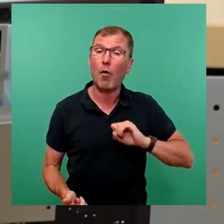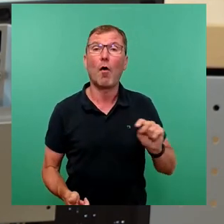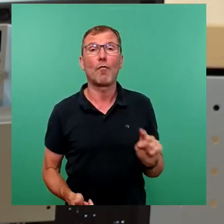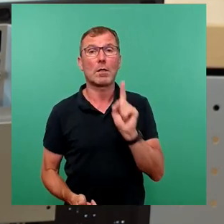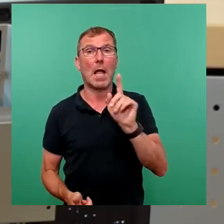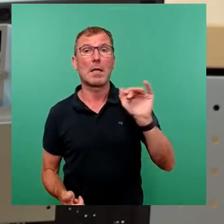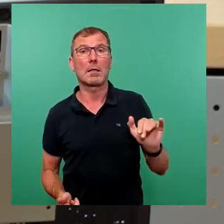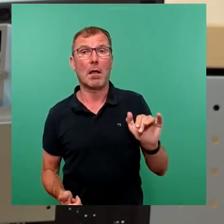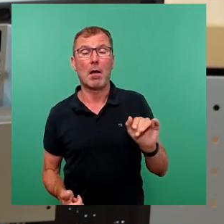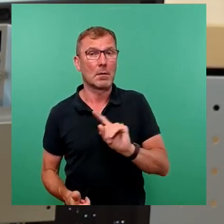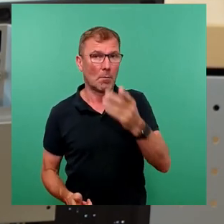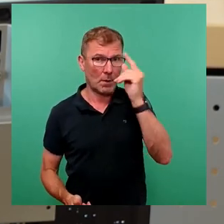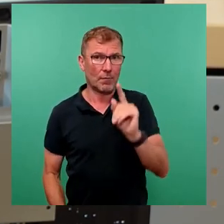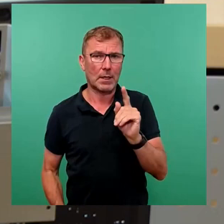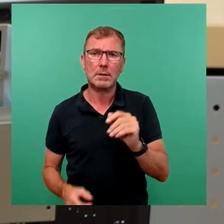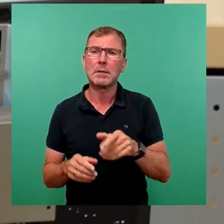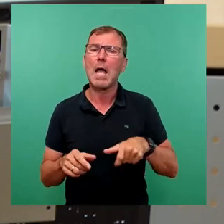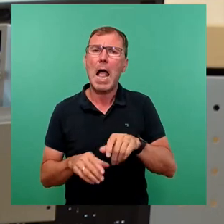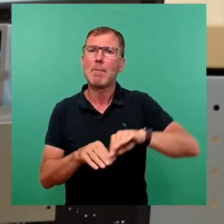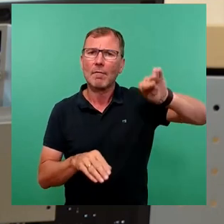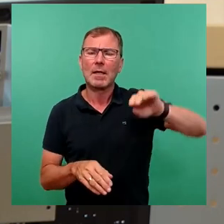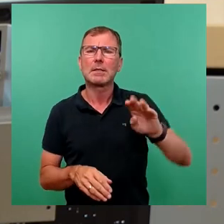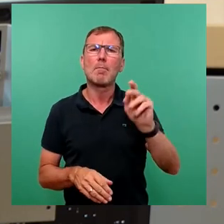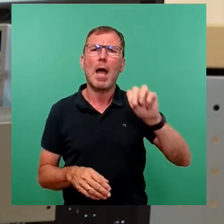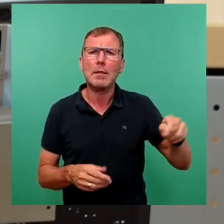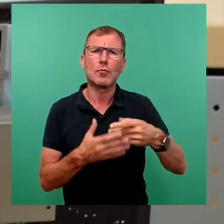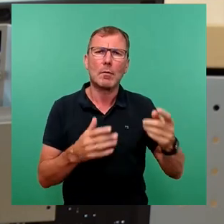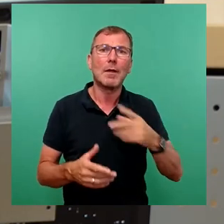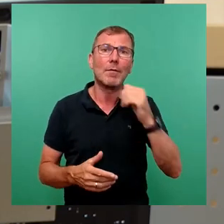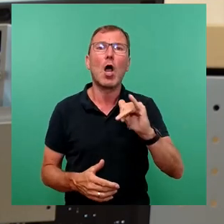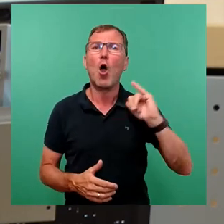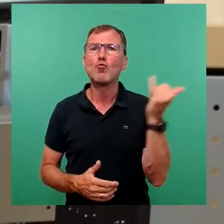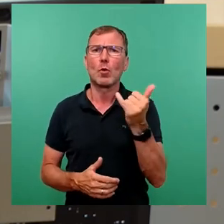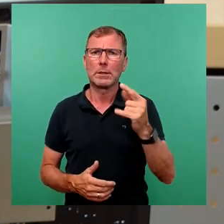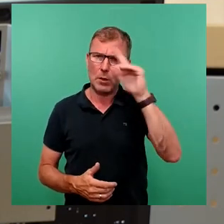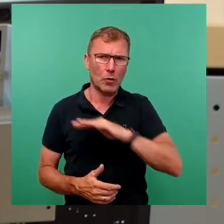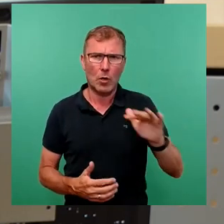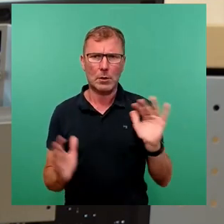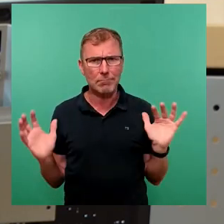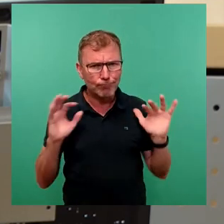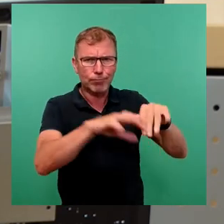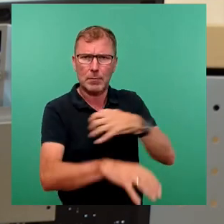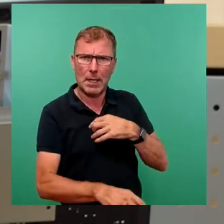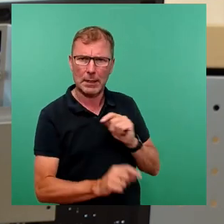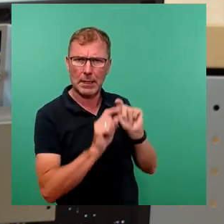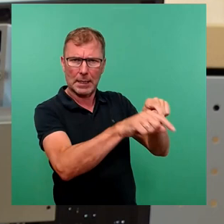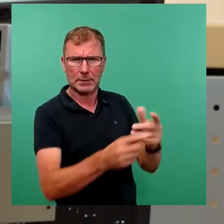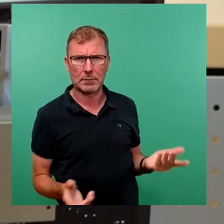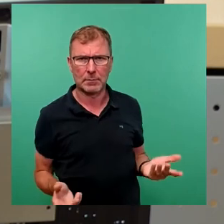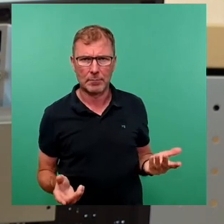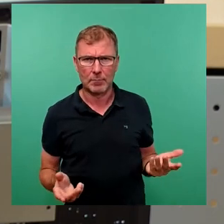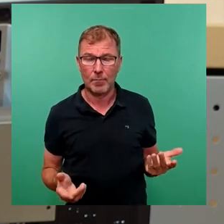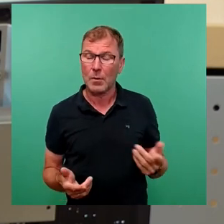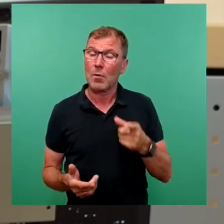Stelle mal erwähnt werden. Denn Elphangfest und BRN und Co. ziehen Touristen aus ganz Deutschland nach Dresden. Und